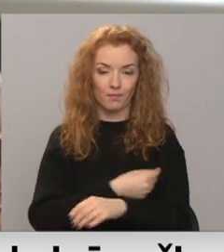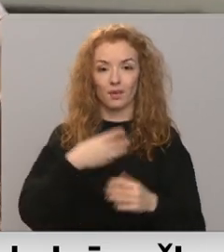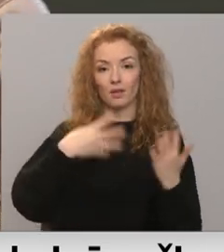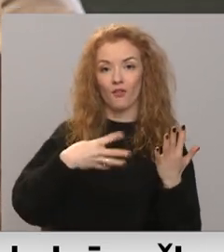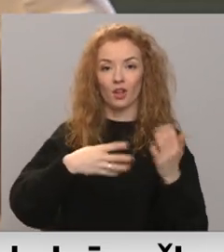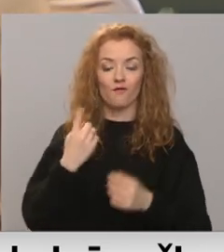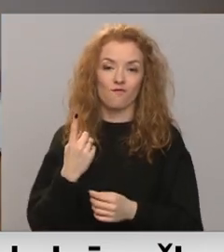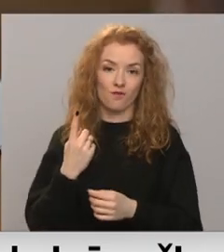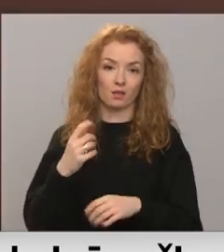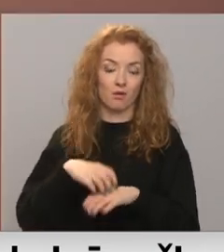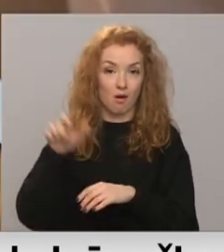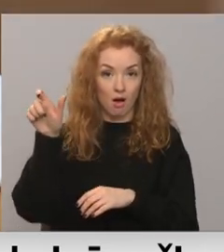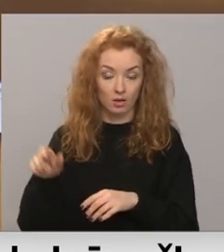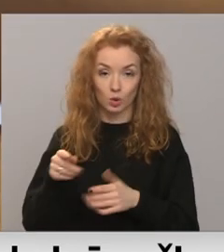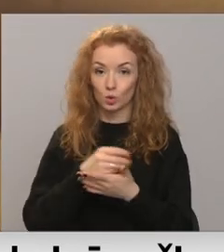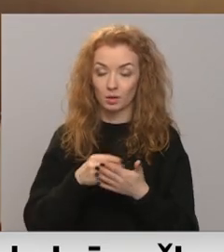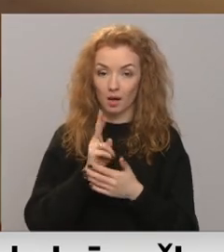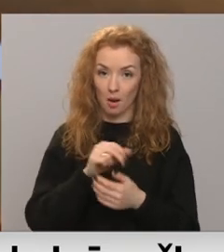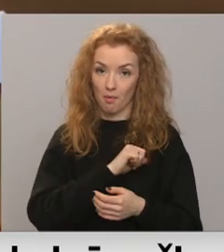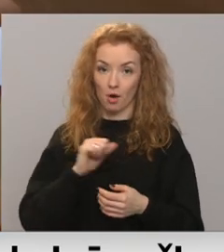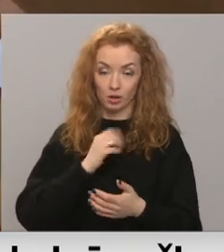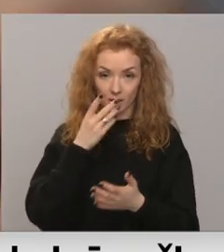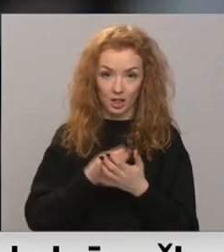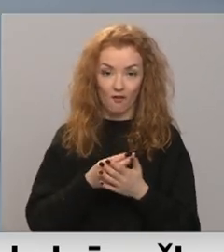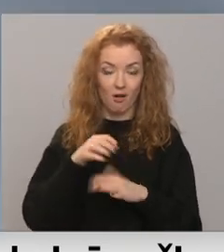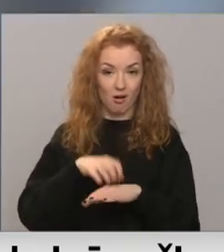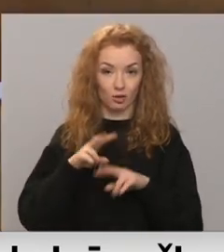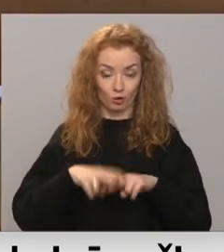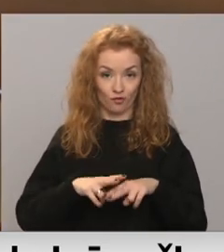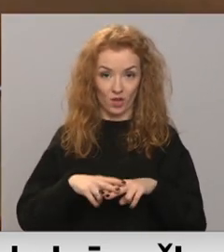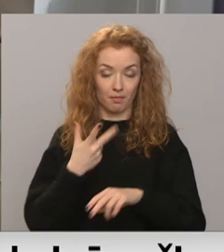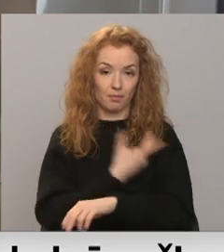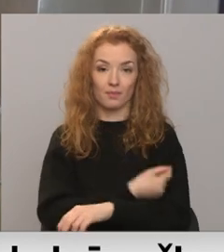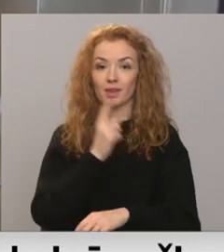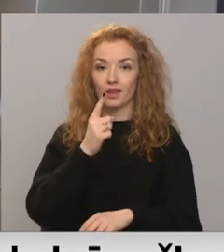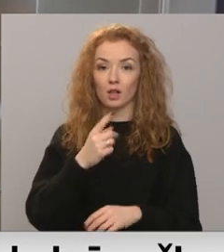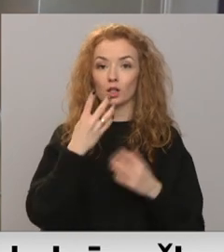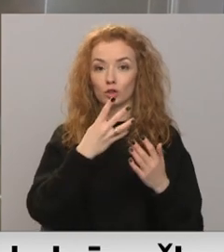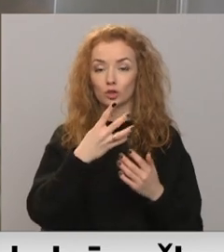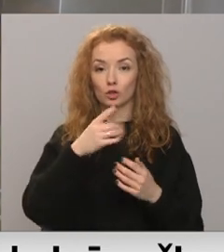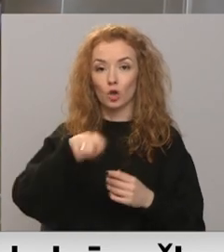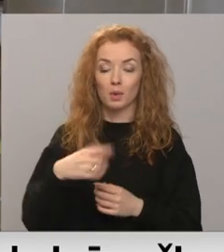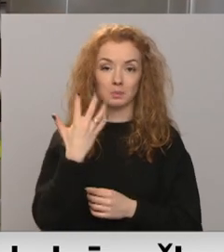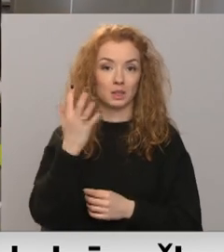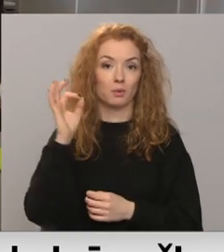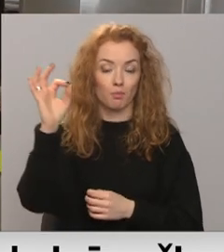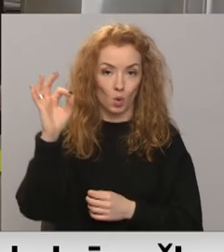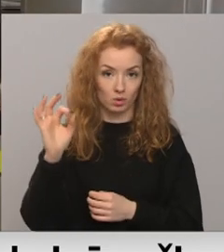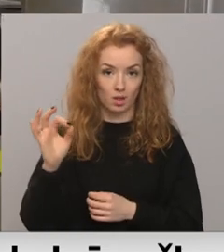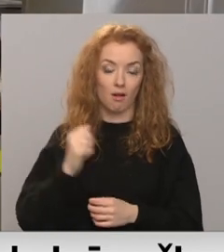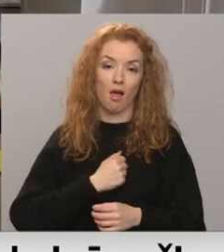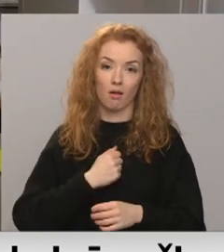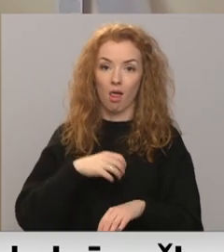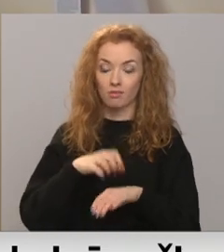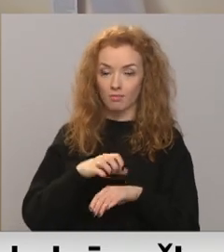praksa. Tātad šobrīd paši savās praksēs vakcinēja vien 40,5% Latgalas